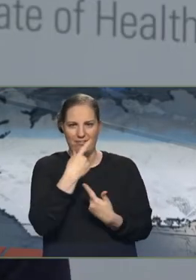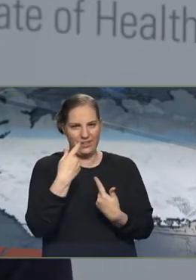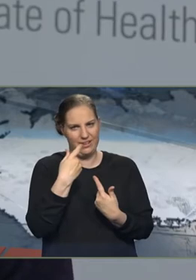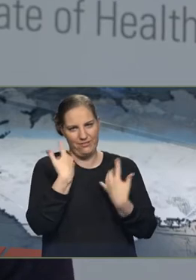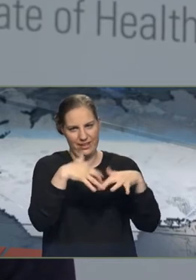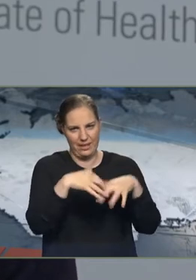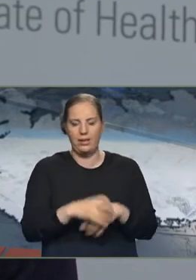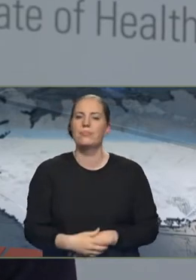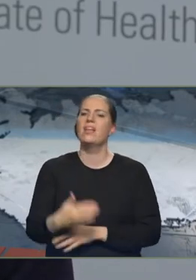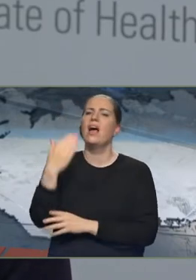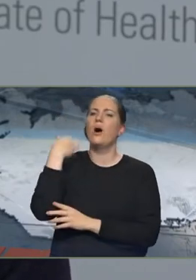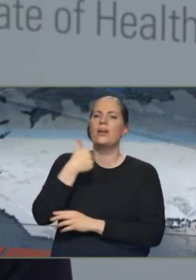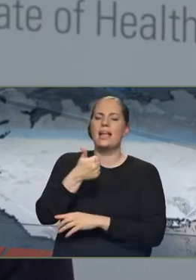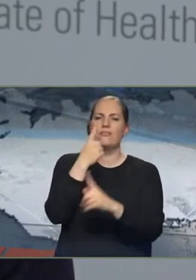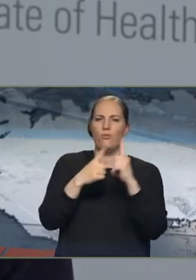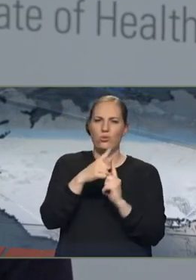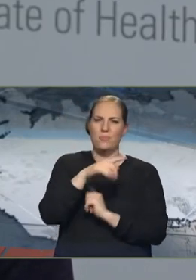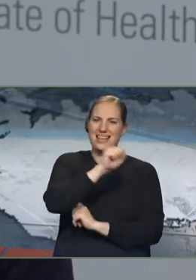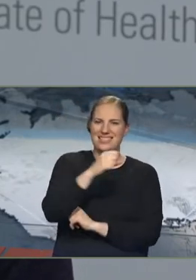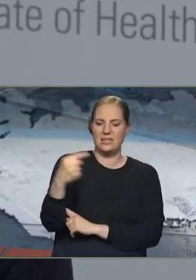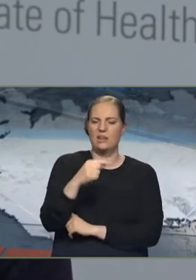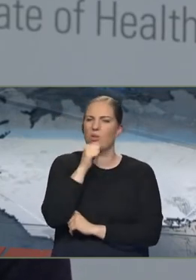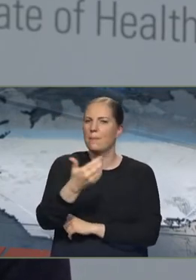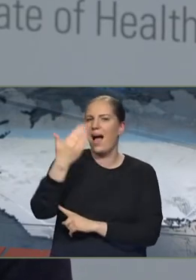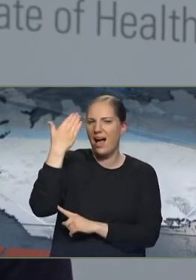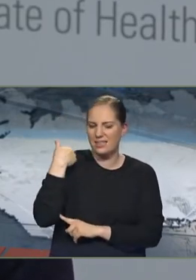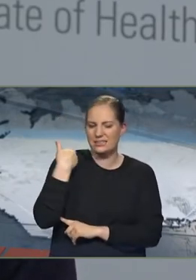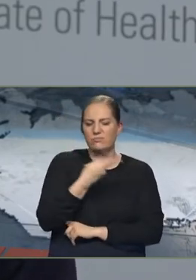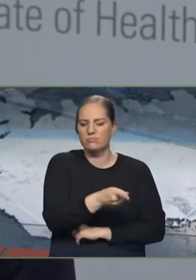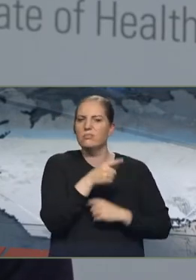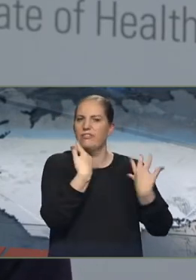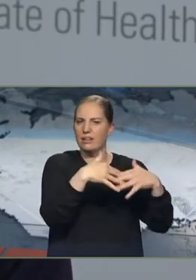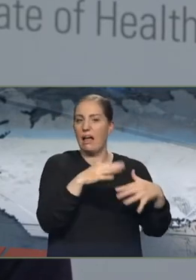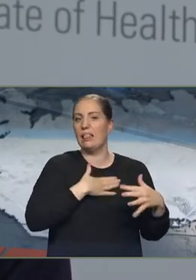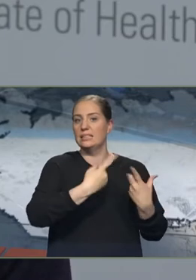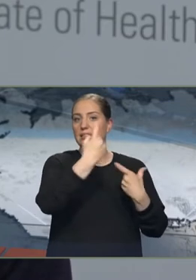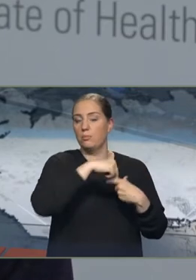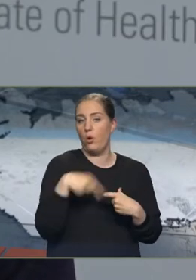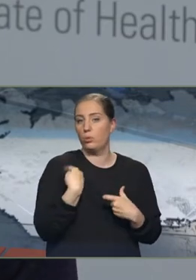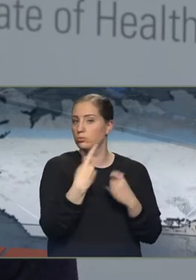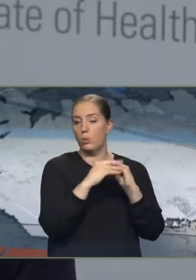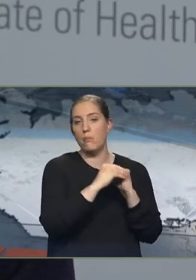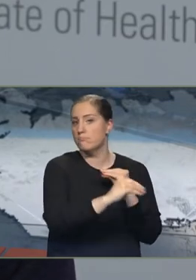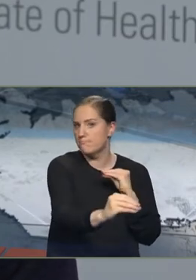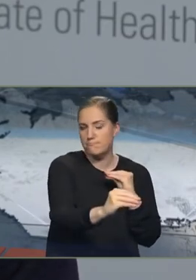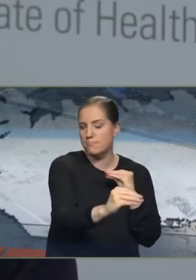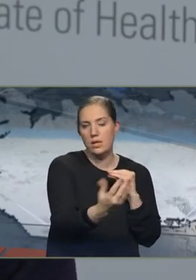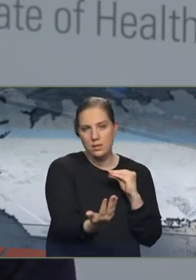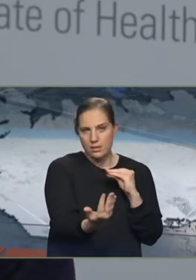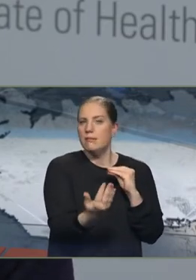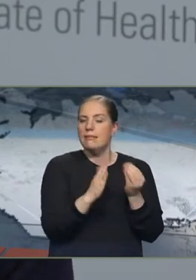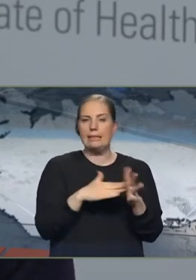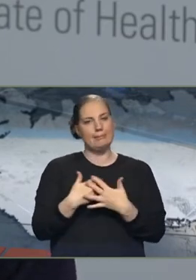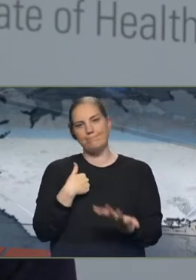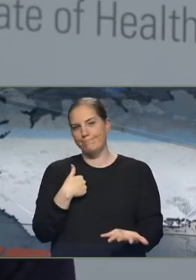átt eitt fund með AstraZeneca þannig að það var og þeir ætluðu að hafa síðan sambandi en það hefur ekki tirst meira frá þeim þannig að ég á